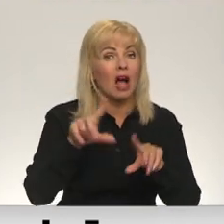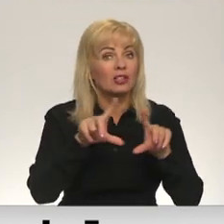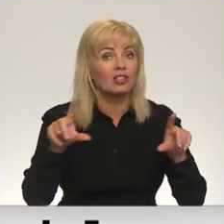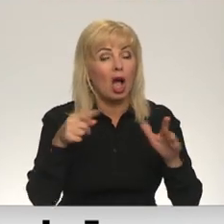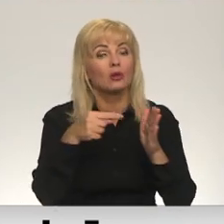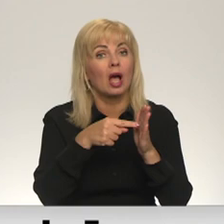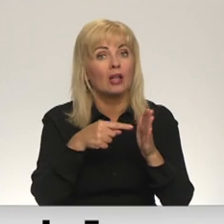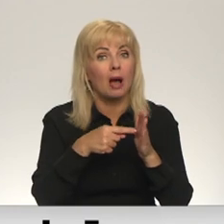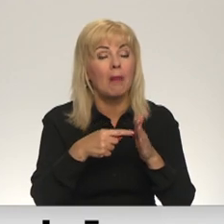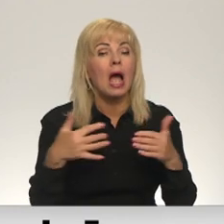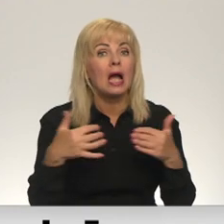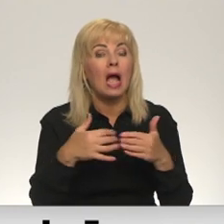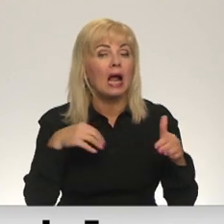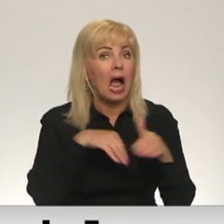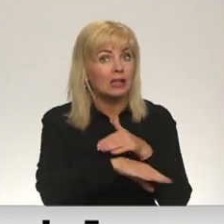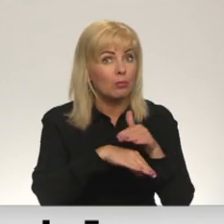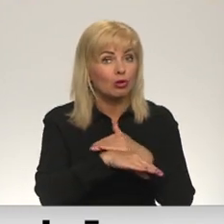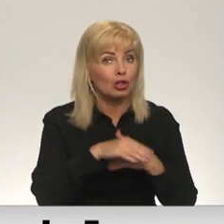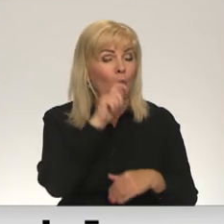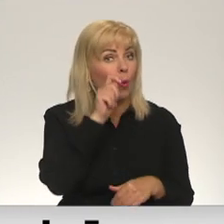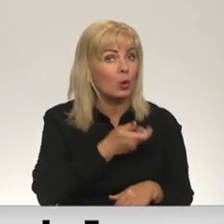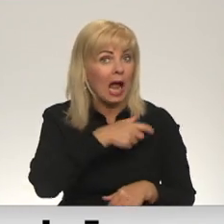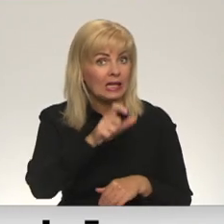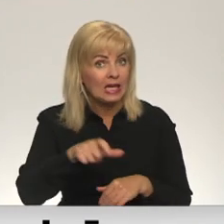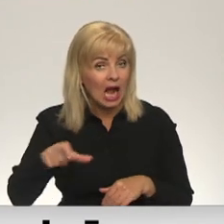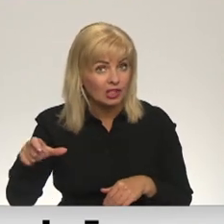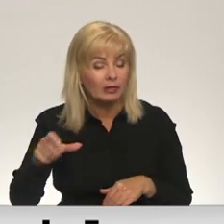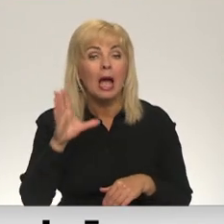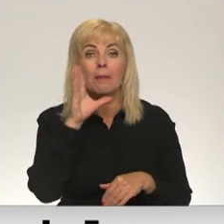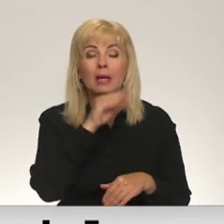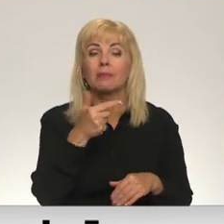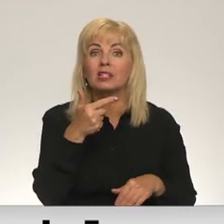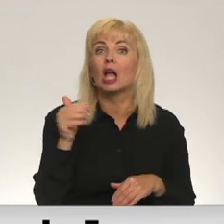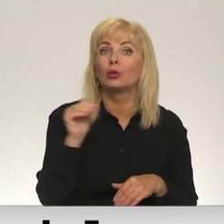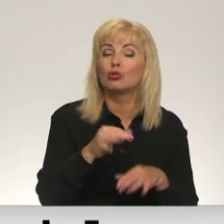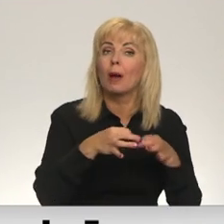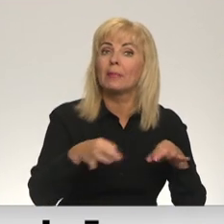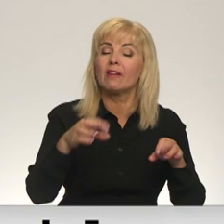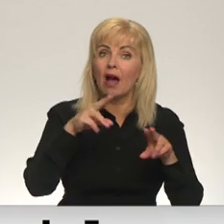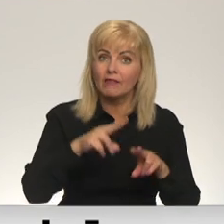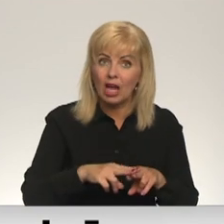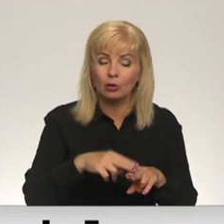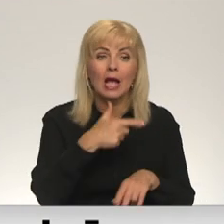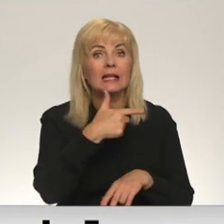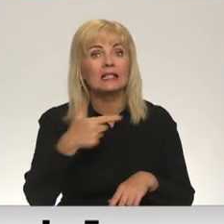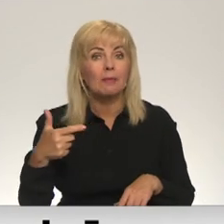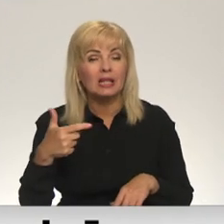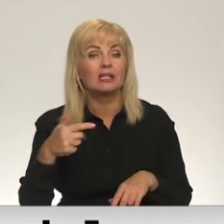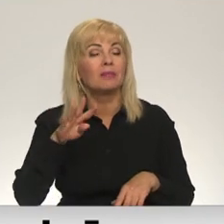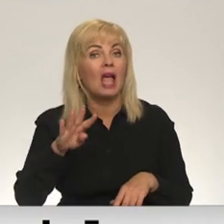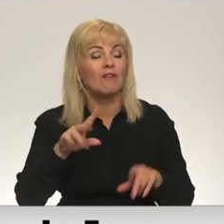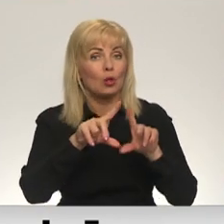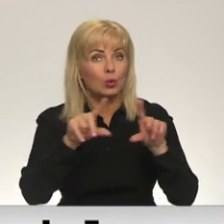datiem no karas šausmām atbaigušiem Ukraiņas iedzīvotājiem pieejamas gandrīz 7 tūkstoši vakantas 907 uzņēmumos.